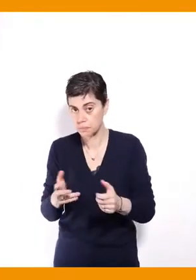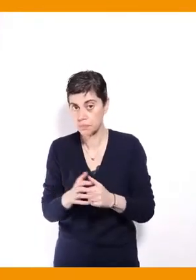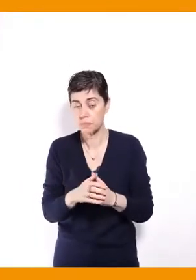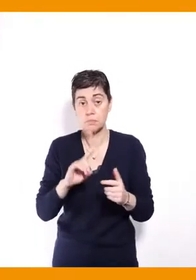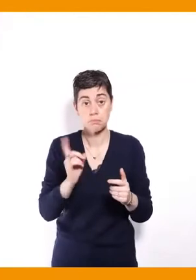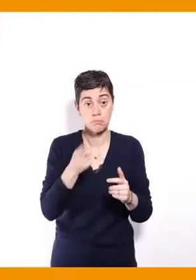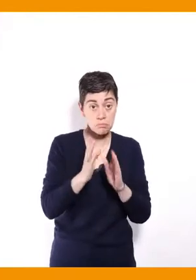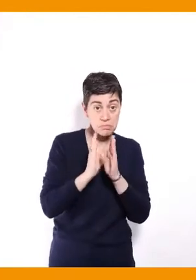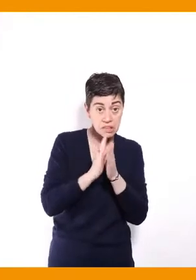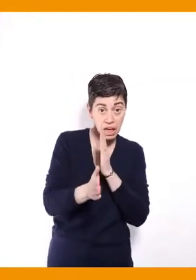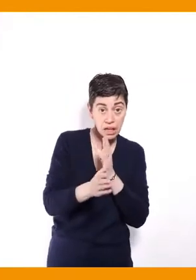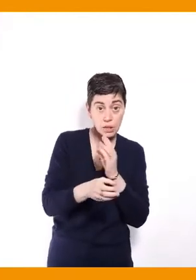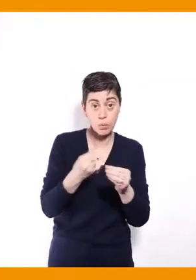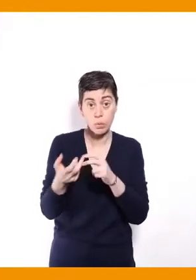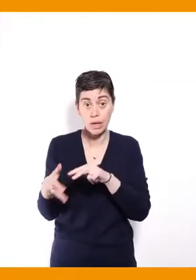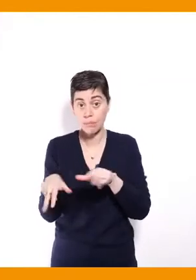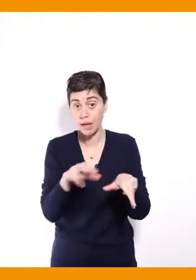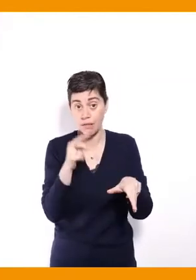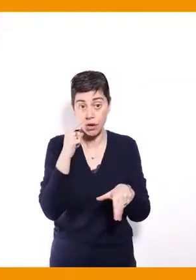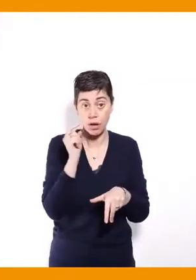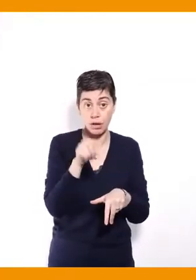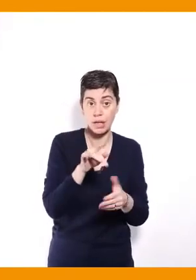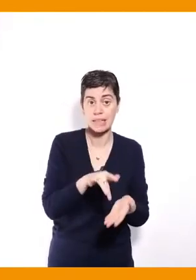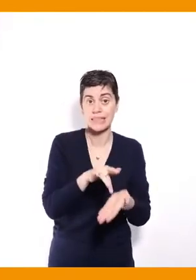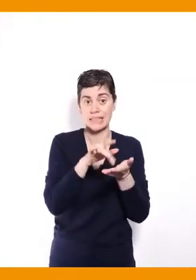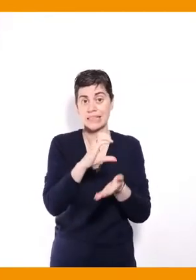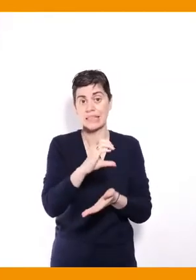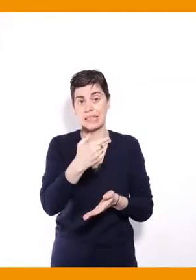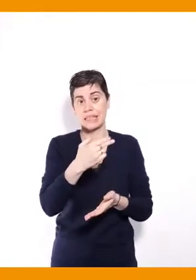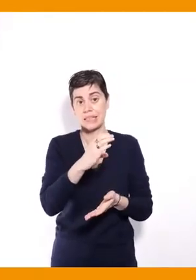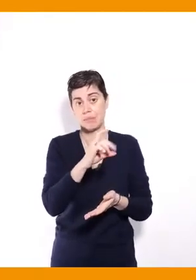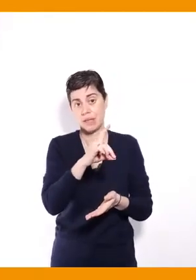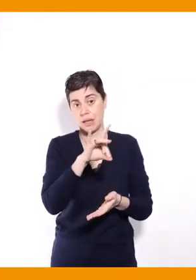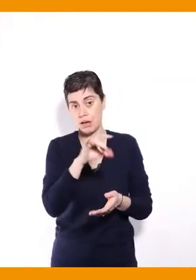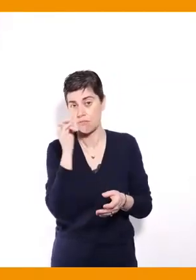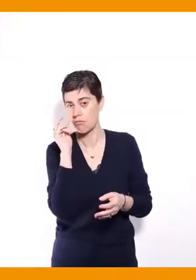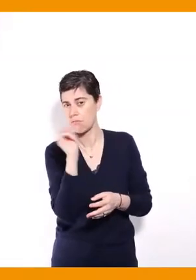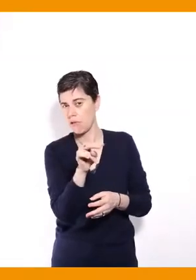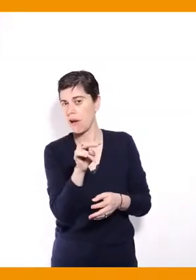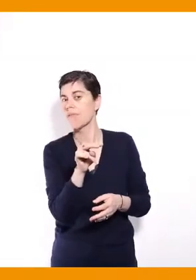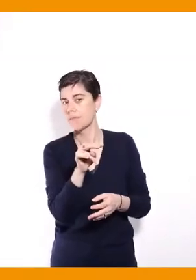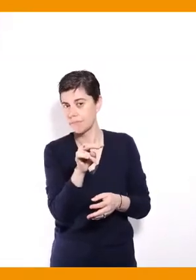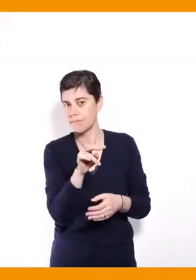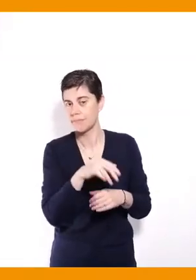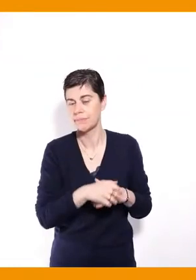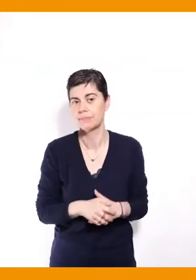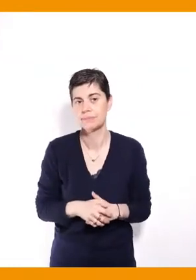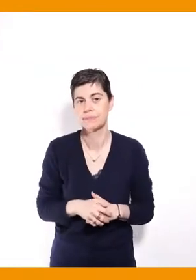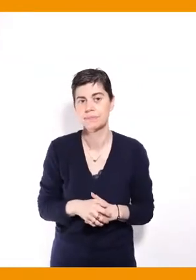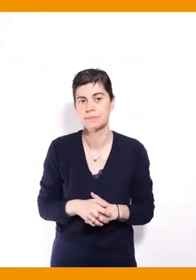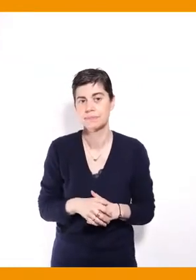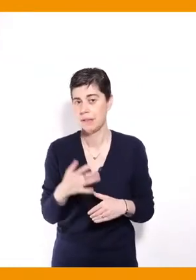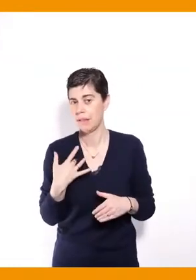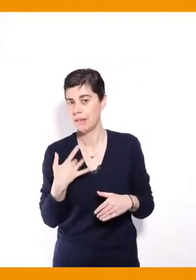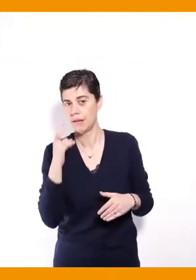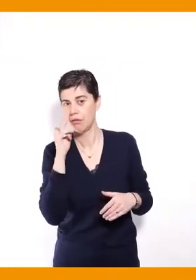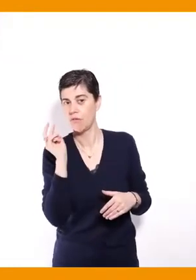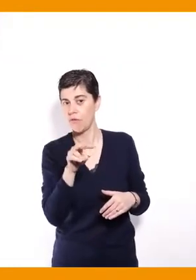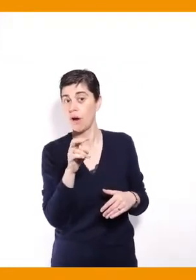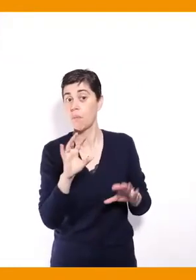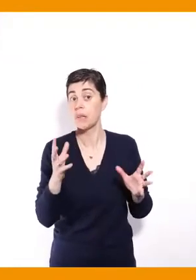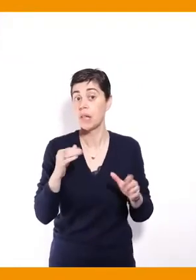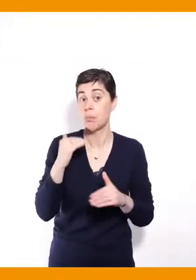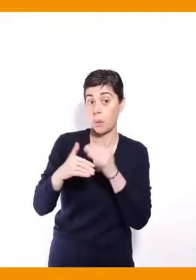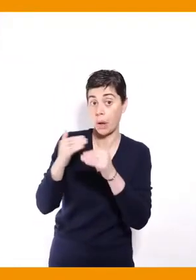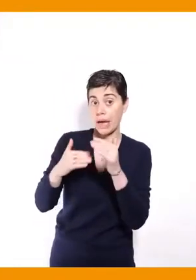en direct ou en replay à aller sur le site du CNCPH pour suivre ça avec évidemment intérêt, voir les progrès. On peut